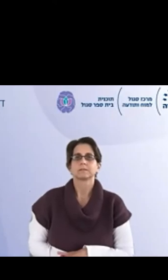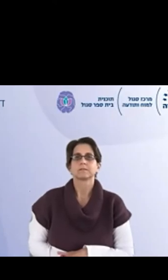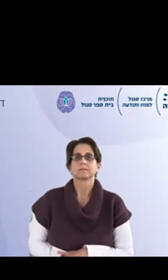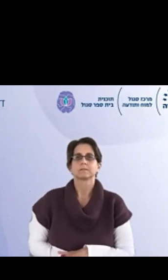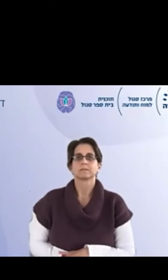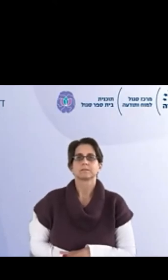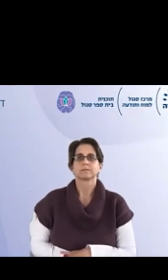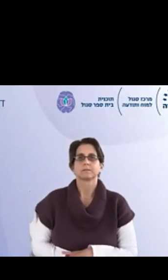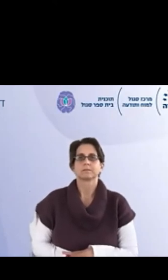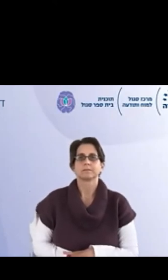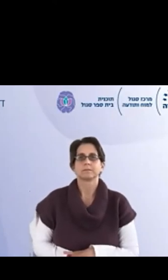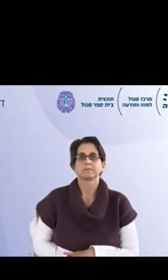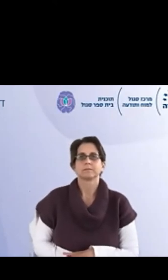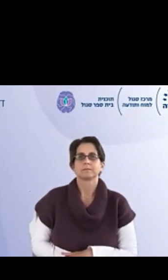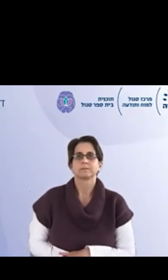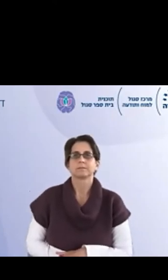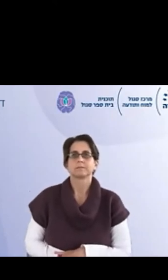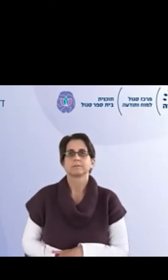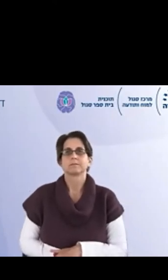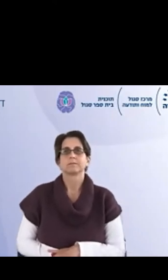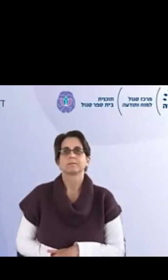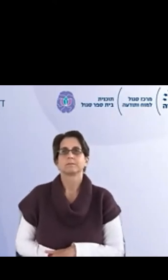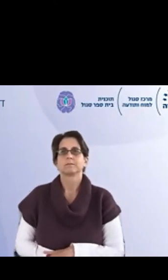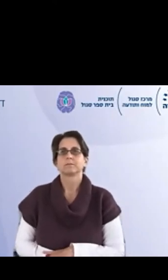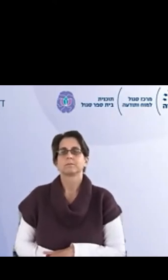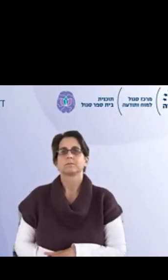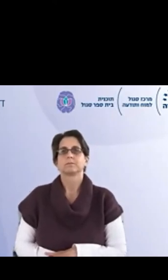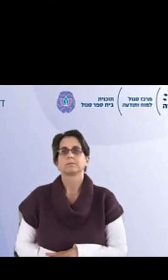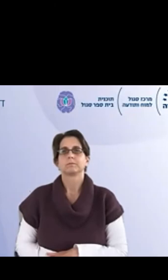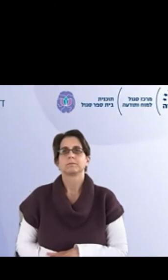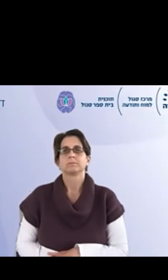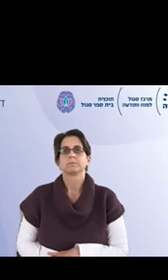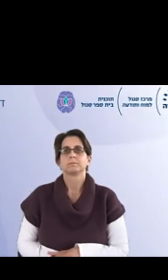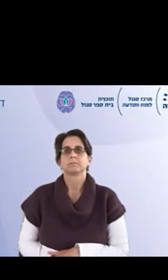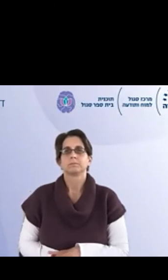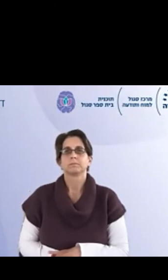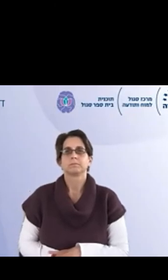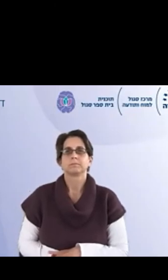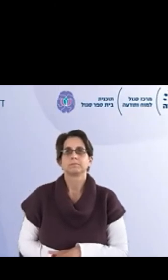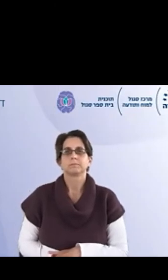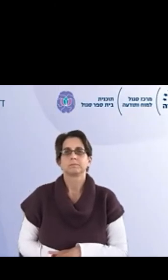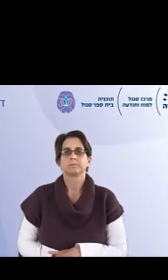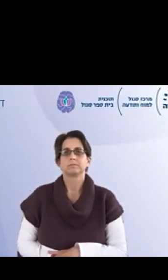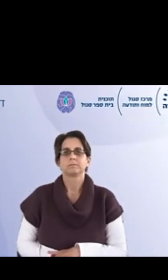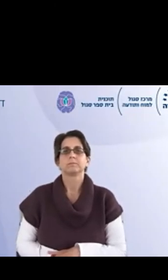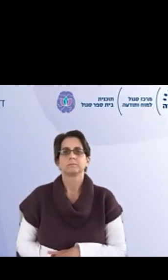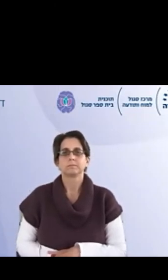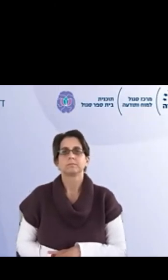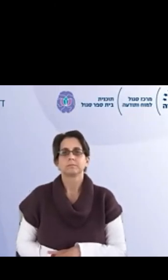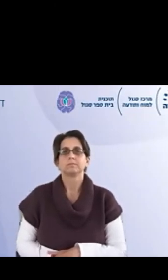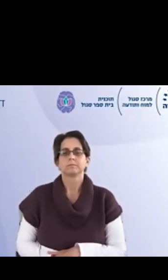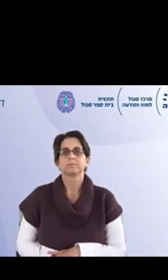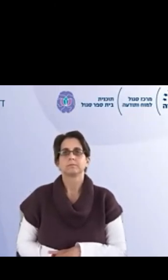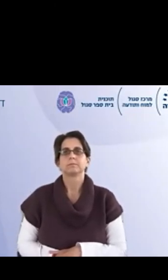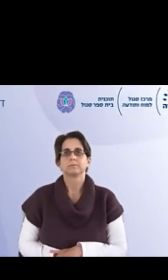טובים לתלמידים, והשירות הכי טוב למורים. ובכל זאת אנחנו בהרגשה מתמשכת שמשהו מתפספס. מה שהוא מתפספס